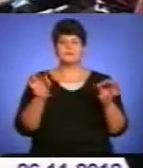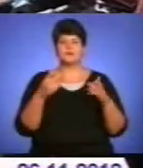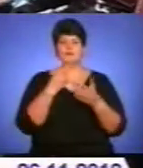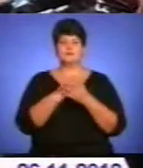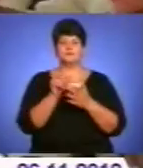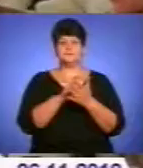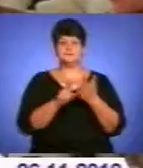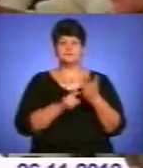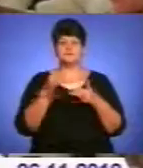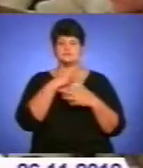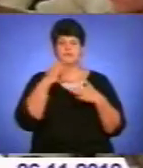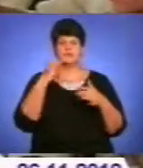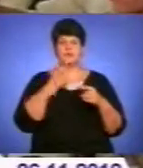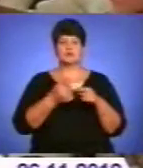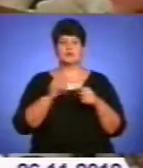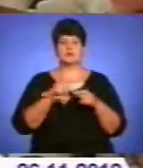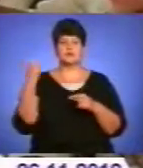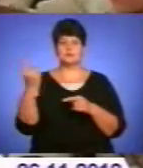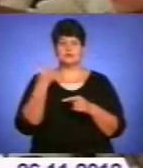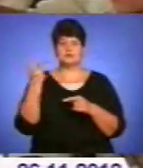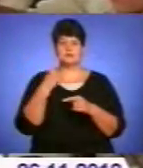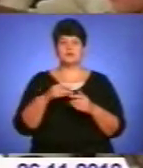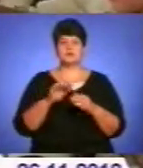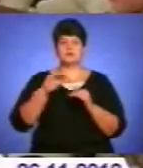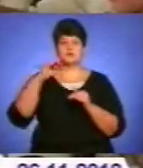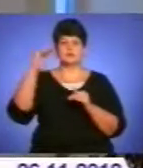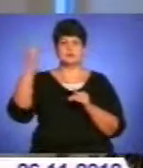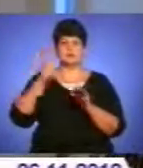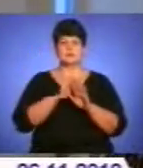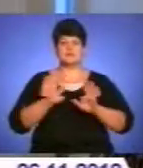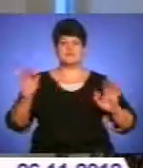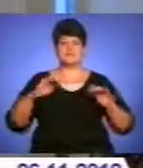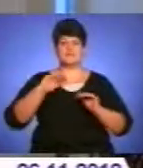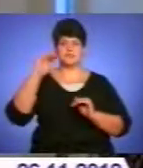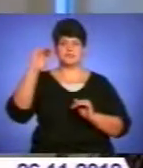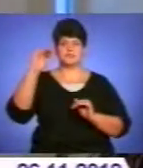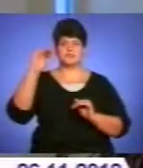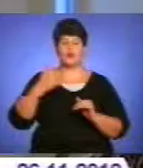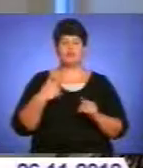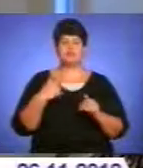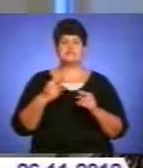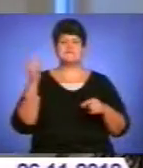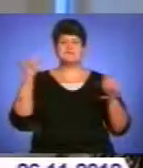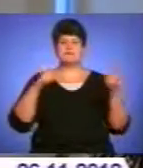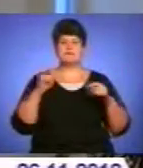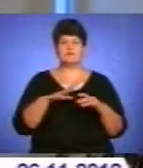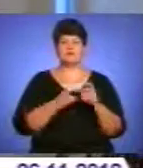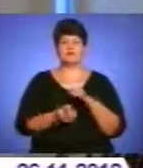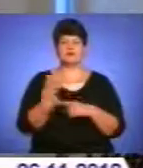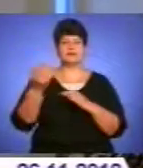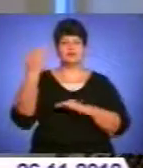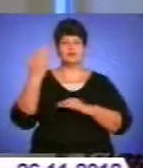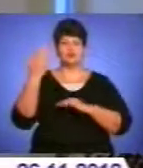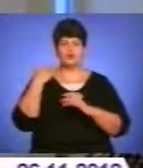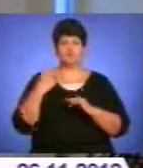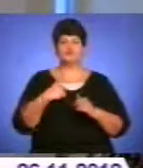багатьох це перша вагома сходинка на шляху до майбутніх пісенних вершин. У нас фестиваль виник давно. Чому? Тому що, особливо, ви